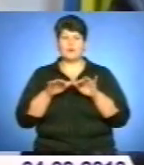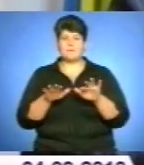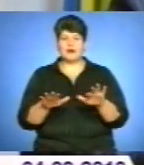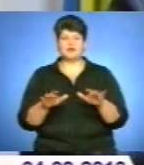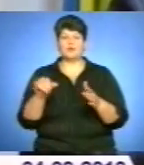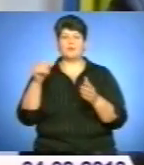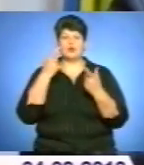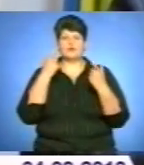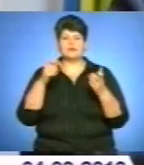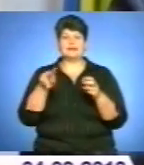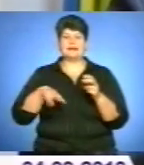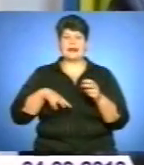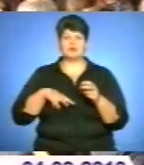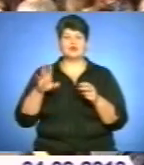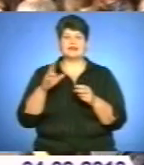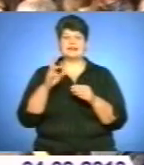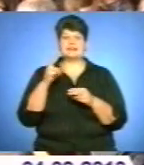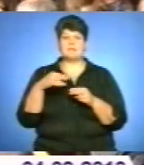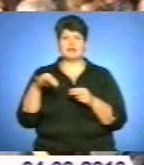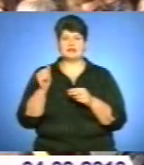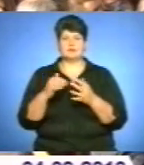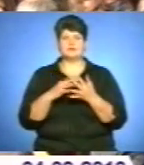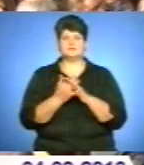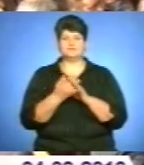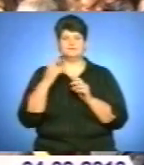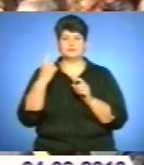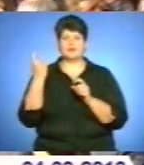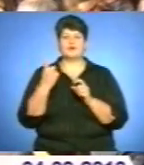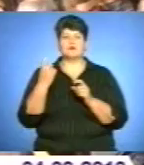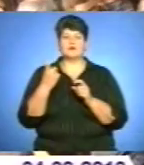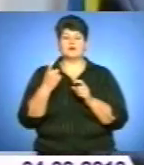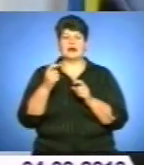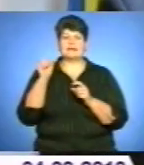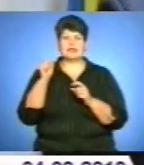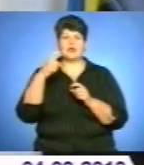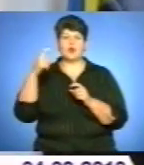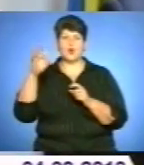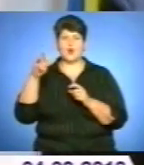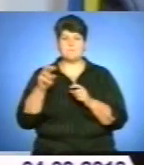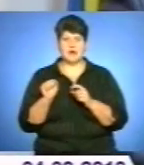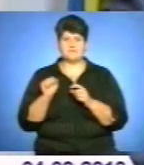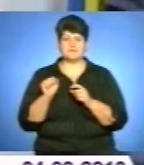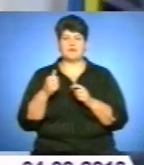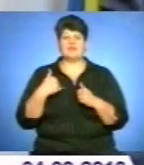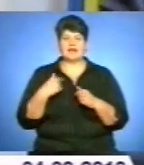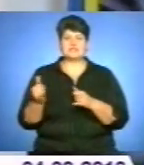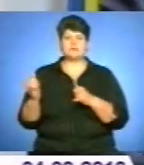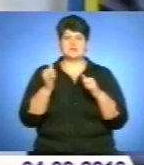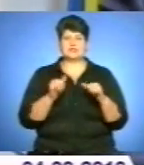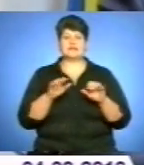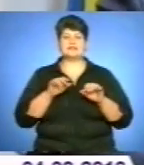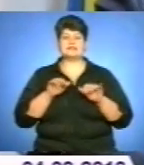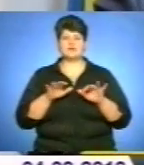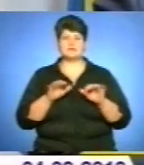поінформував директор Департаменту агропромислового розвитку облдержадміністрації Андрій Хома. У нас забезпеченість засобами захисту